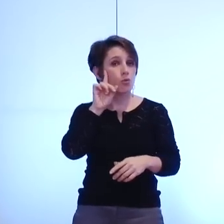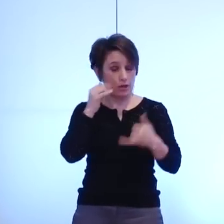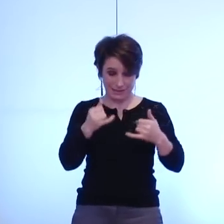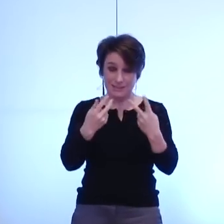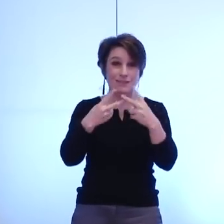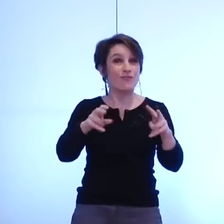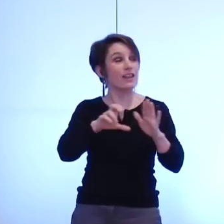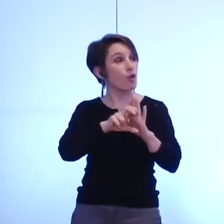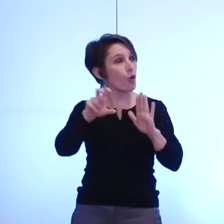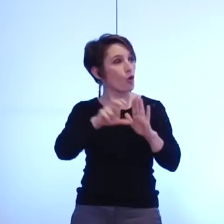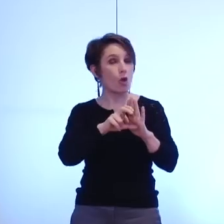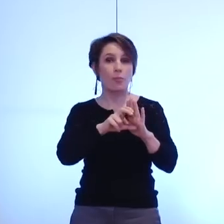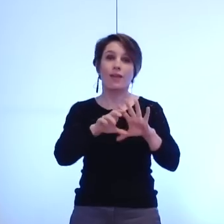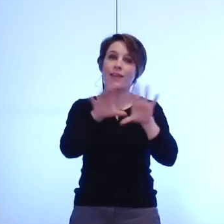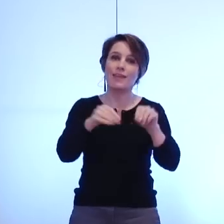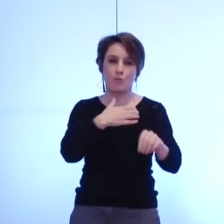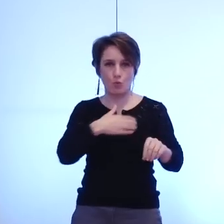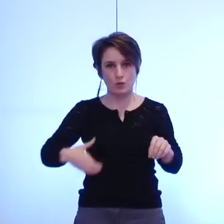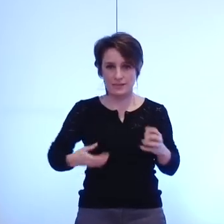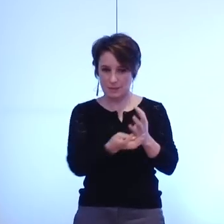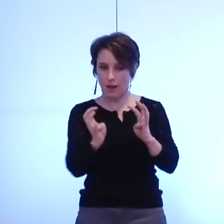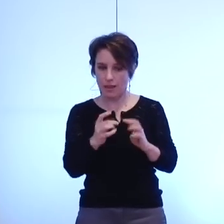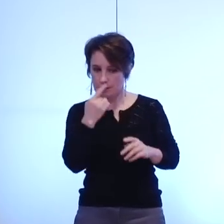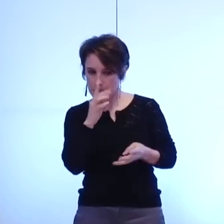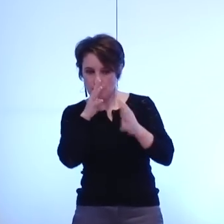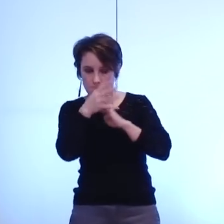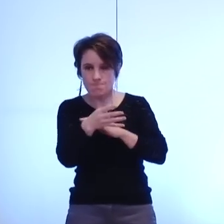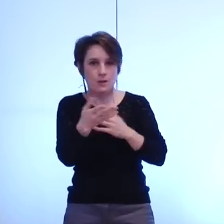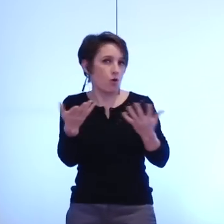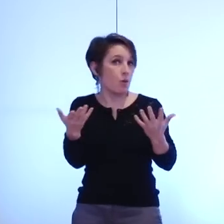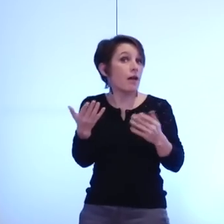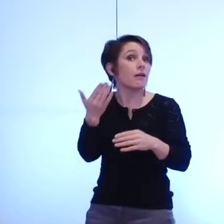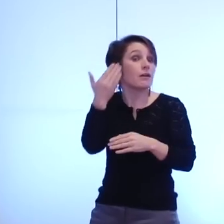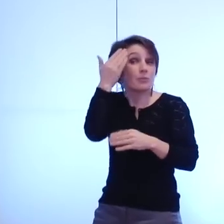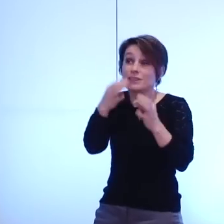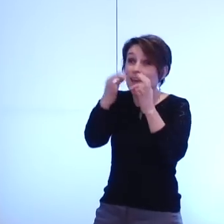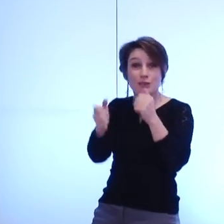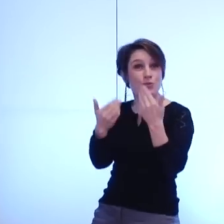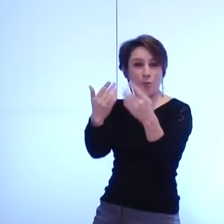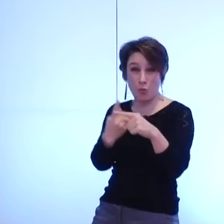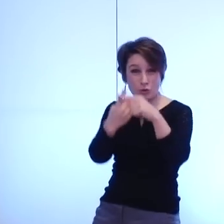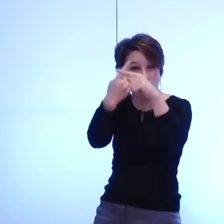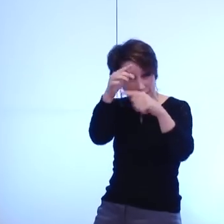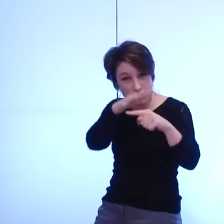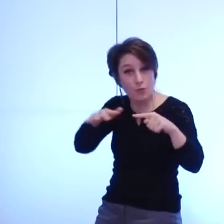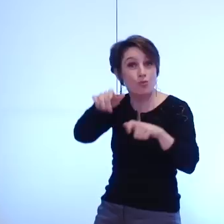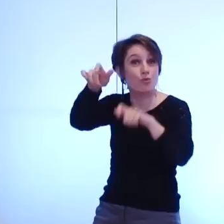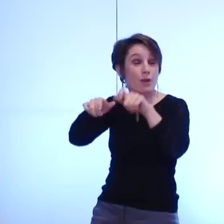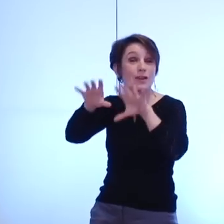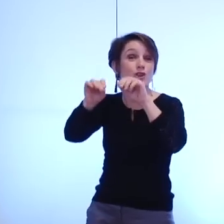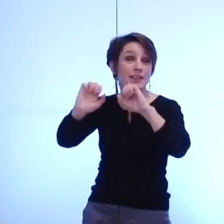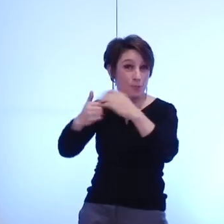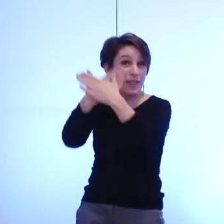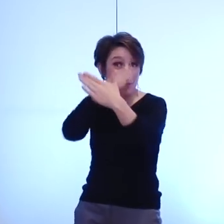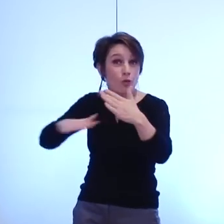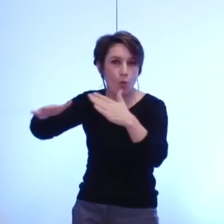convaincus que ce qui est bon pour les métropolitains l'est nécessairement pour les grenoblois c'est en tout cas comme cela que